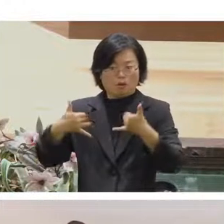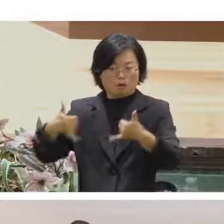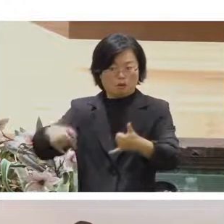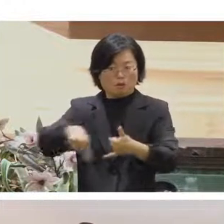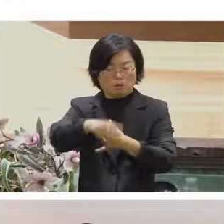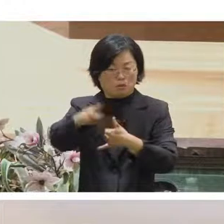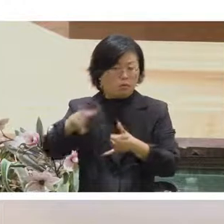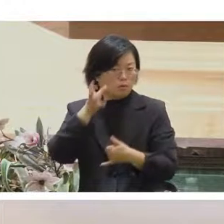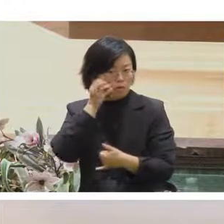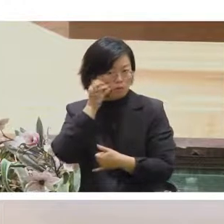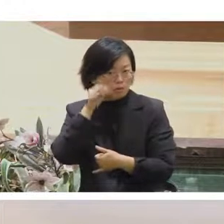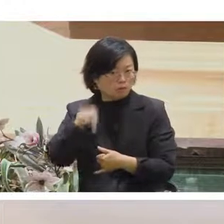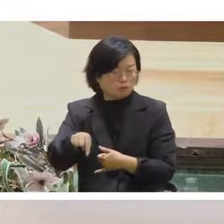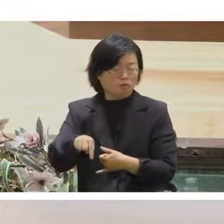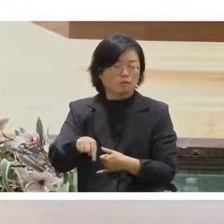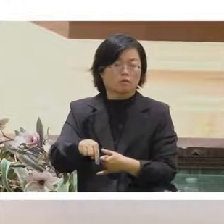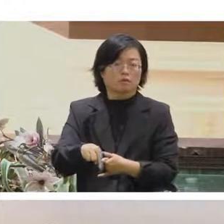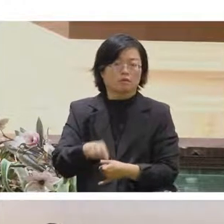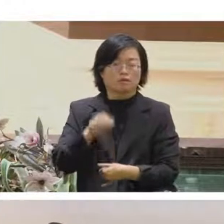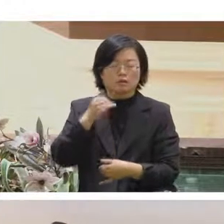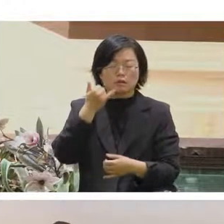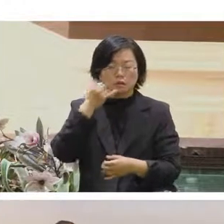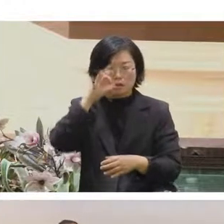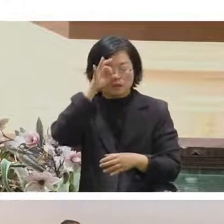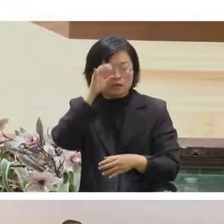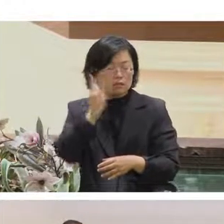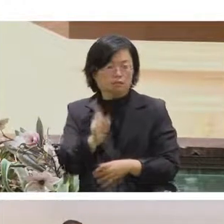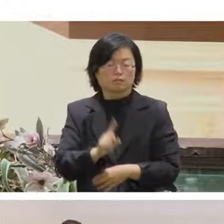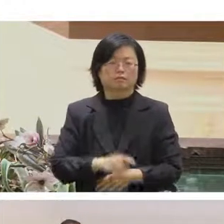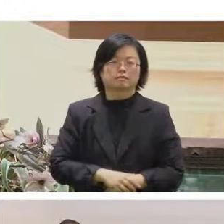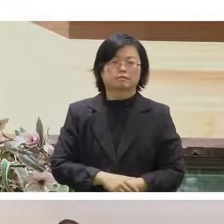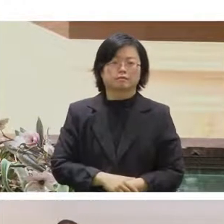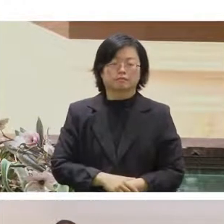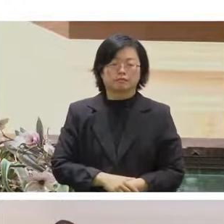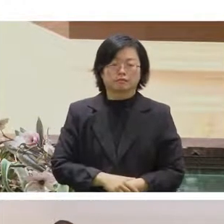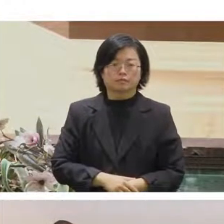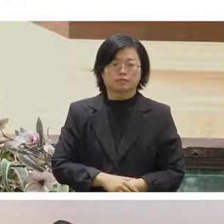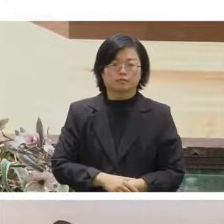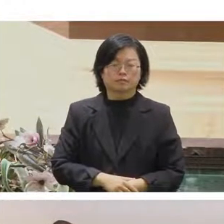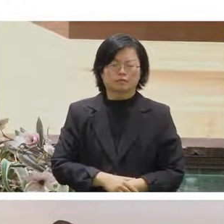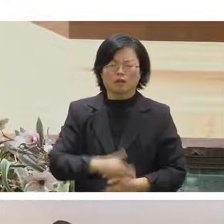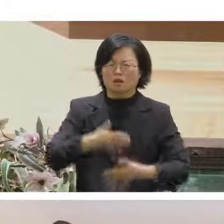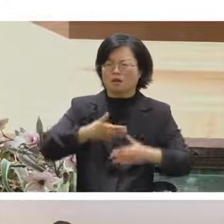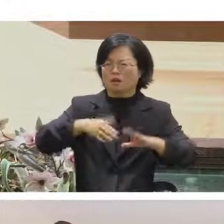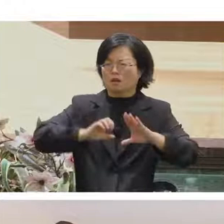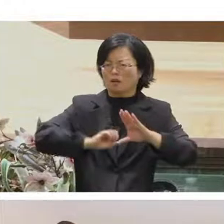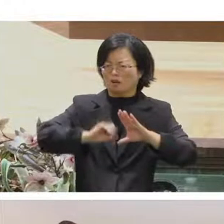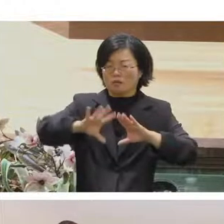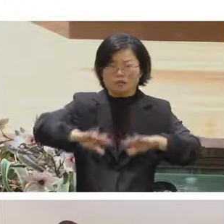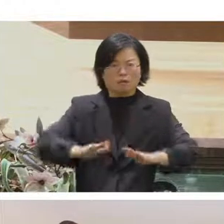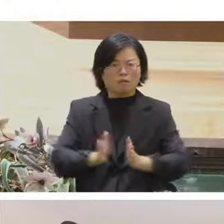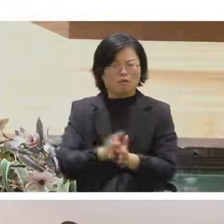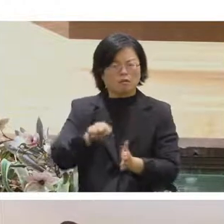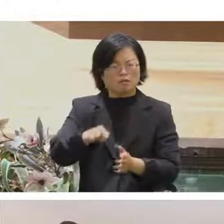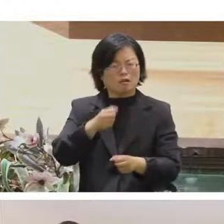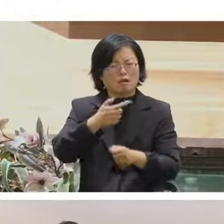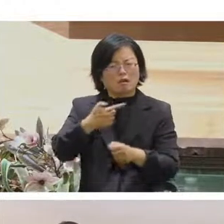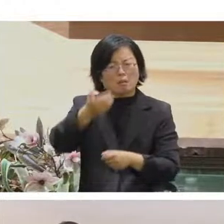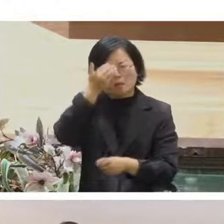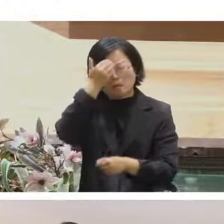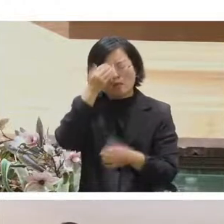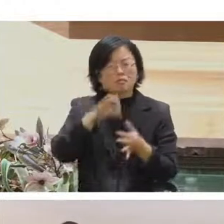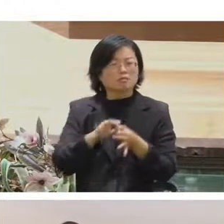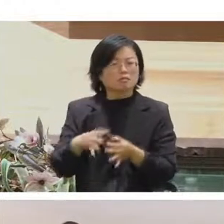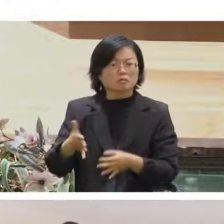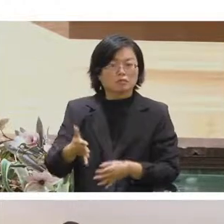不要看到的然後接下來就是說然後接下來你就會發現就是為什麼做一件直播這麼麻煩是因為它把我們原先